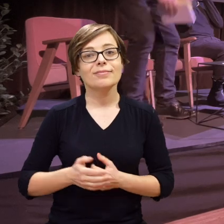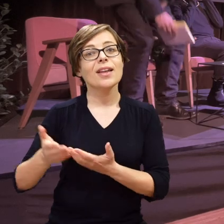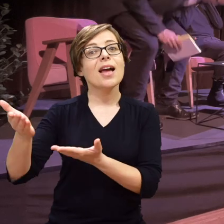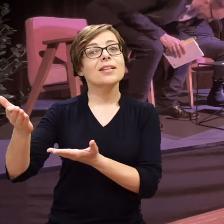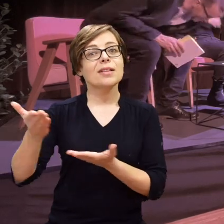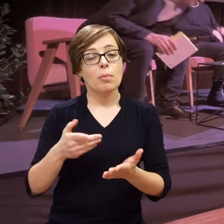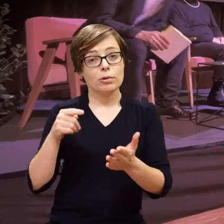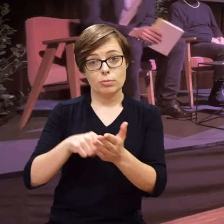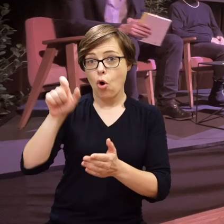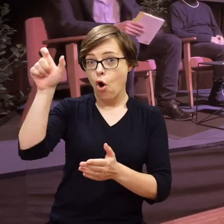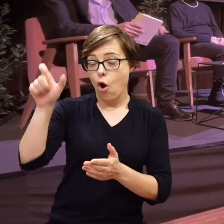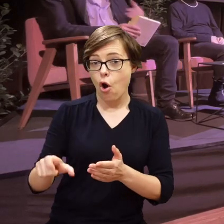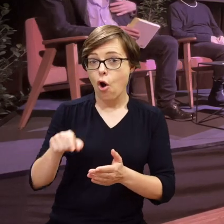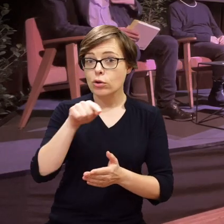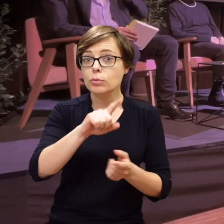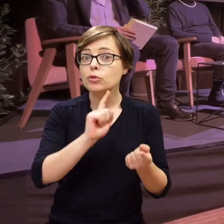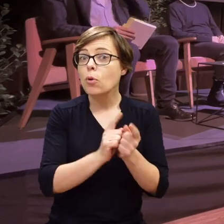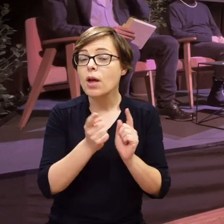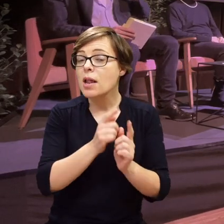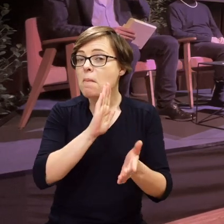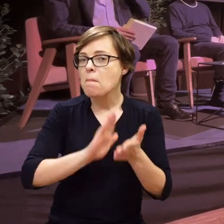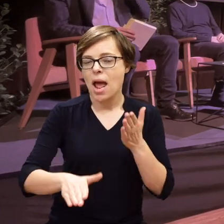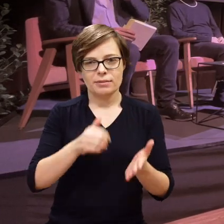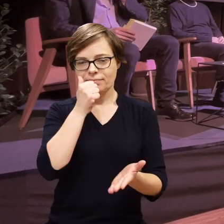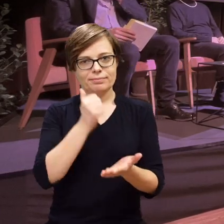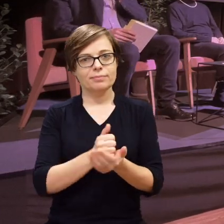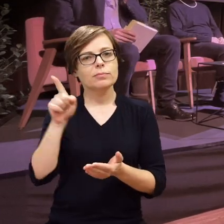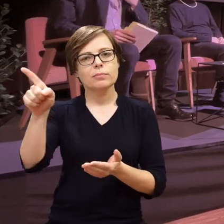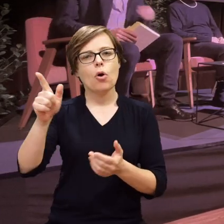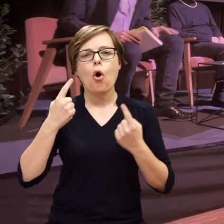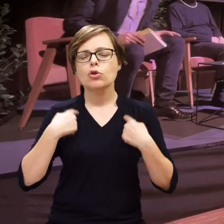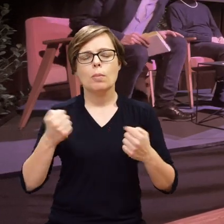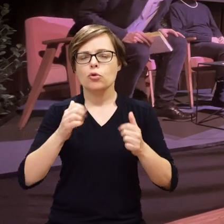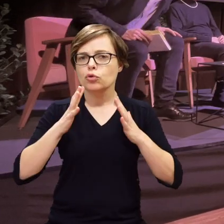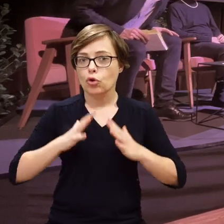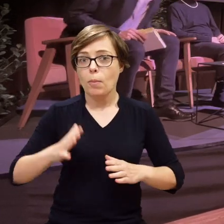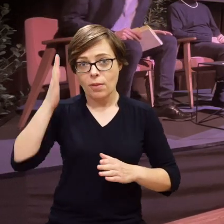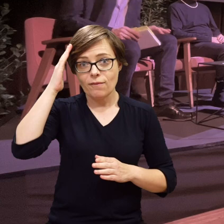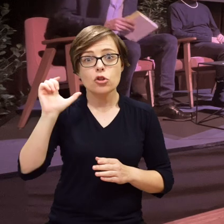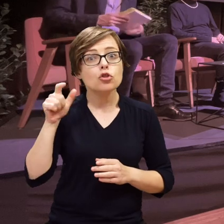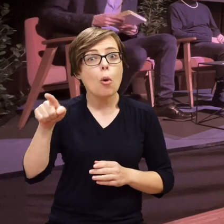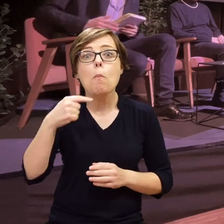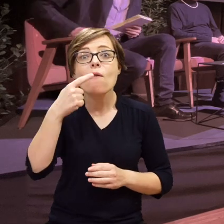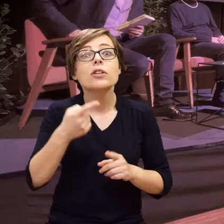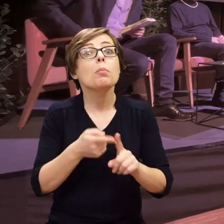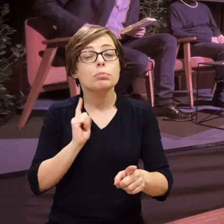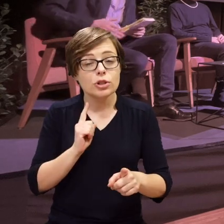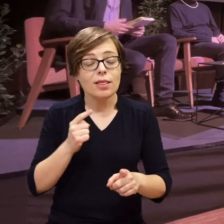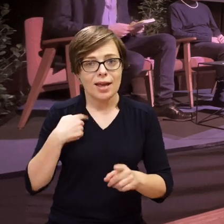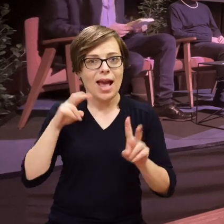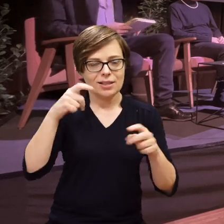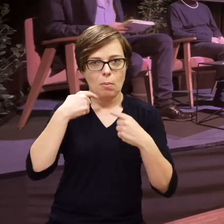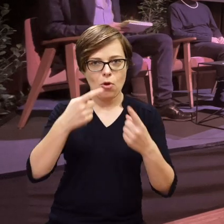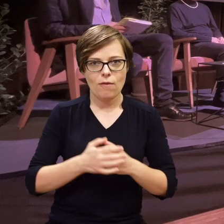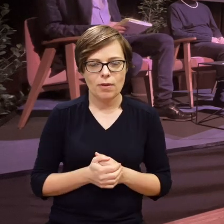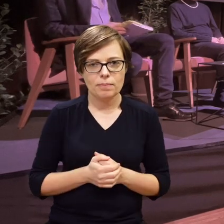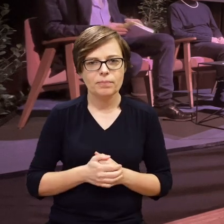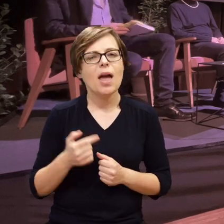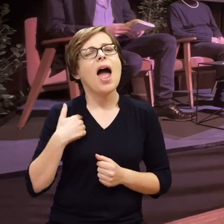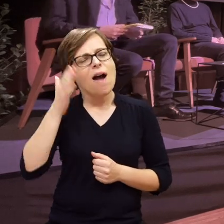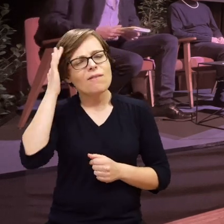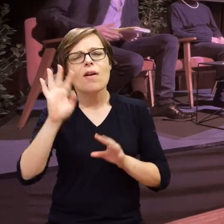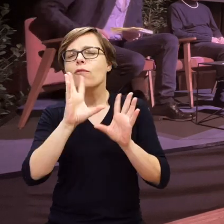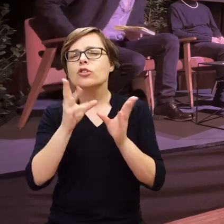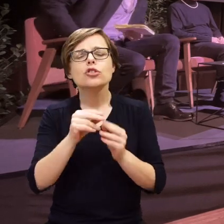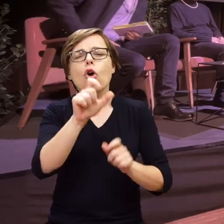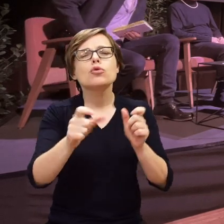I zapraszam osobę, bez której nie byłoby tego spotkania, która jest tak skromna, że wiecie co powiedziała przed? Aniu, ja Cię zacytuję. Ja wiem,